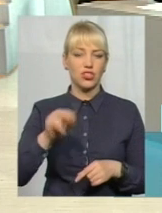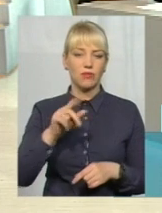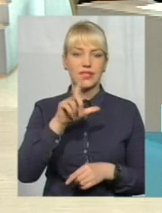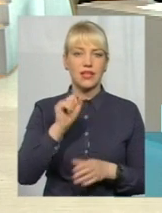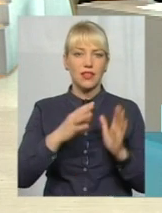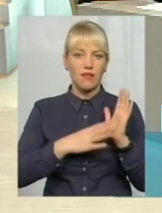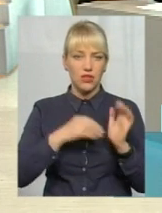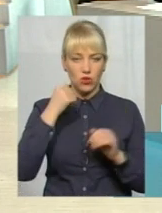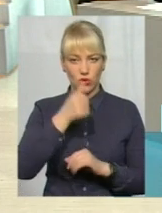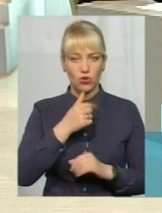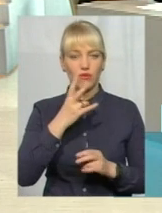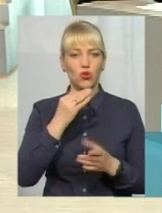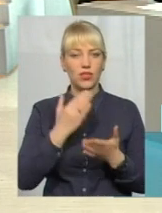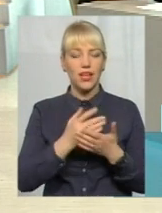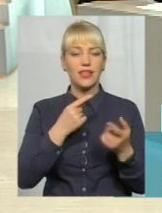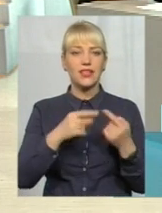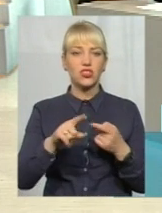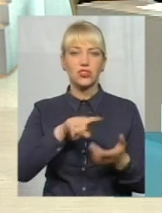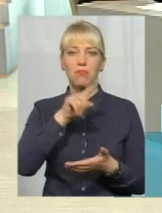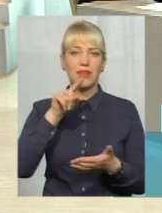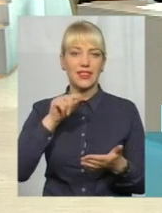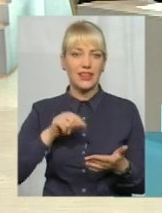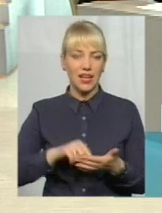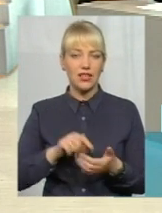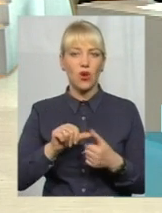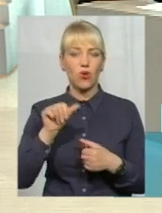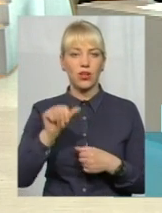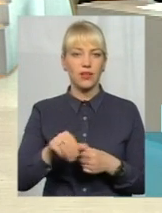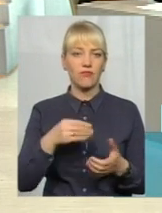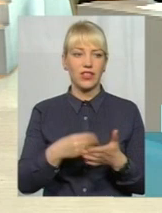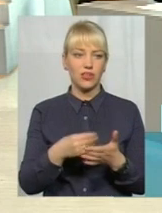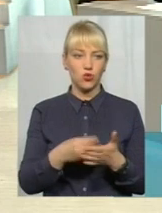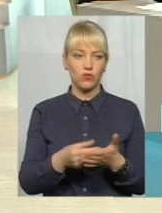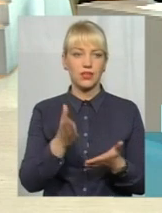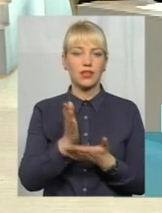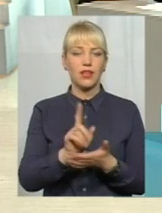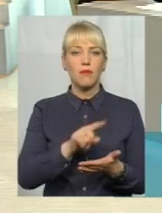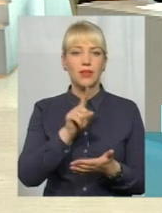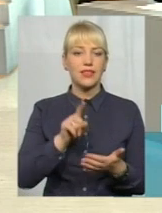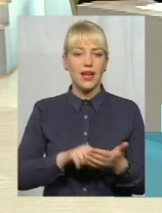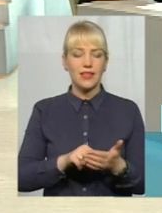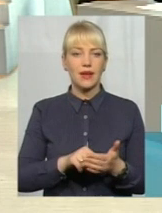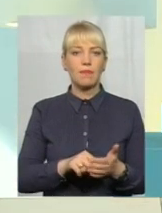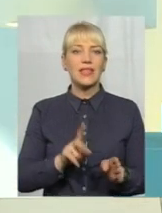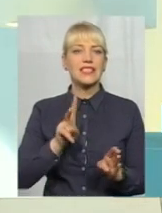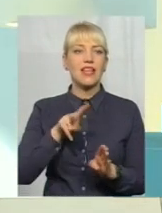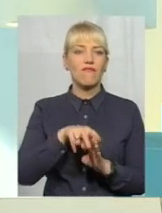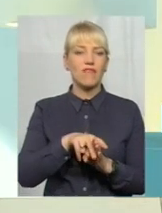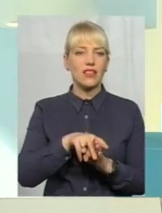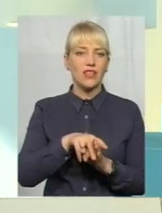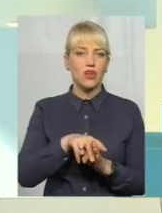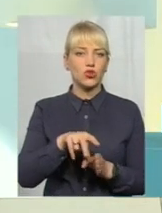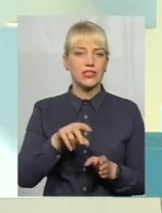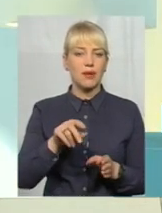Але є ще інші питання, окрім фінансування. Є питання завантажуваністі міської